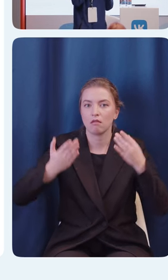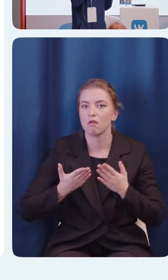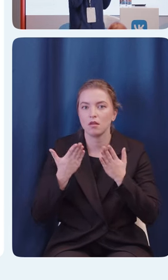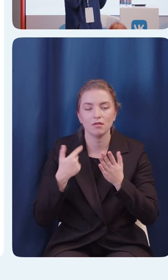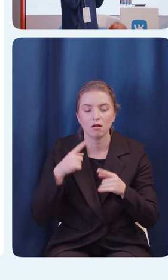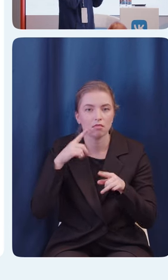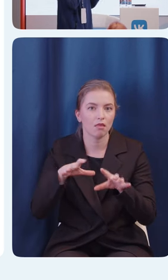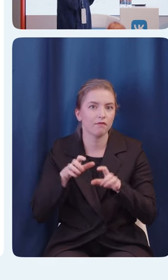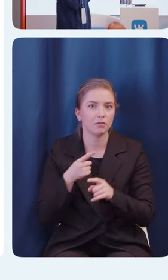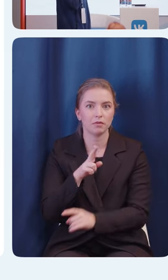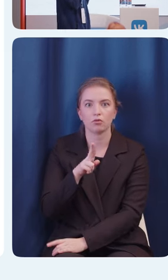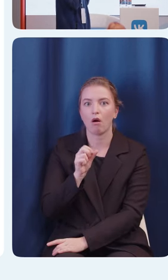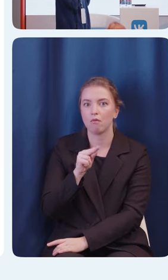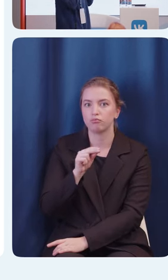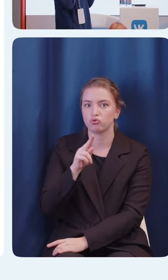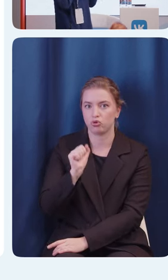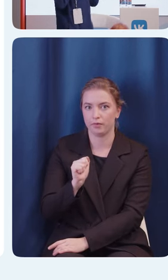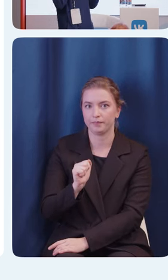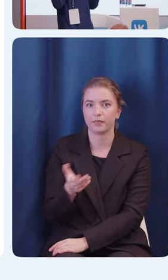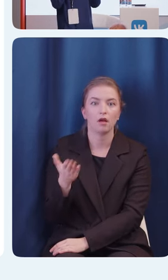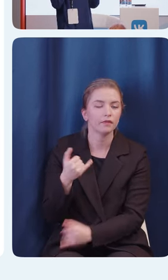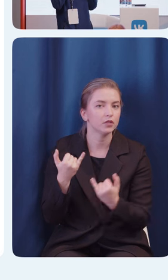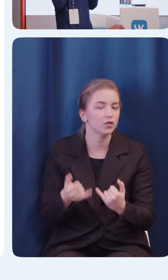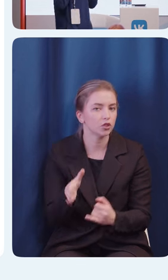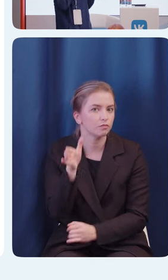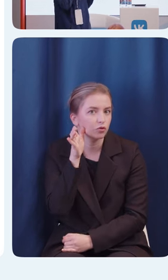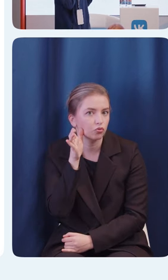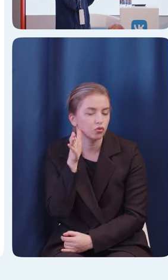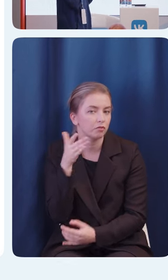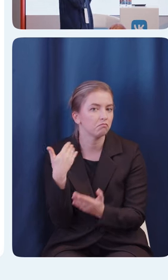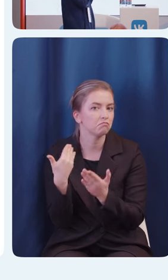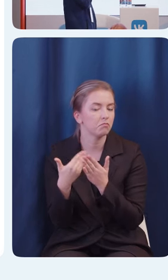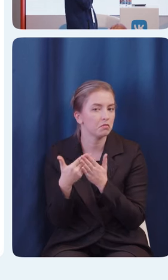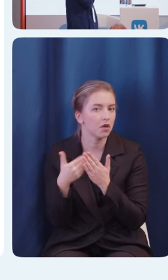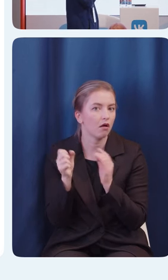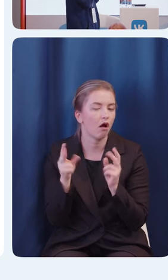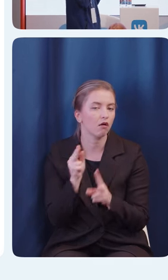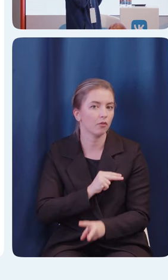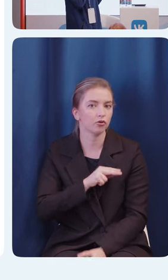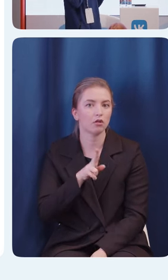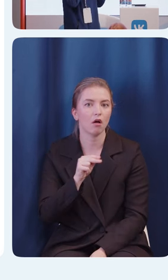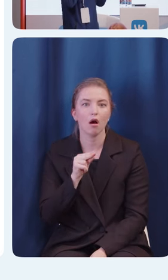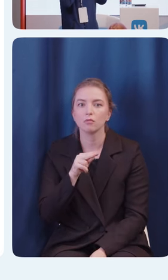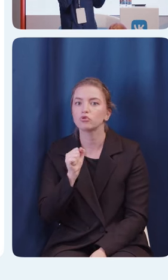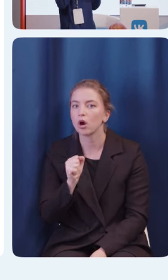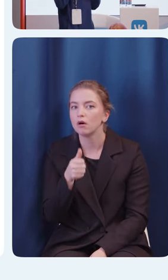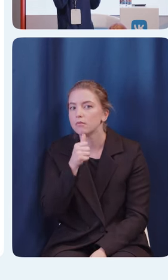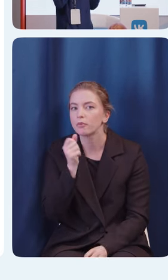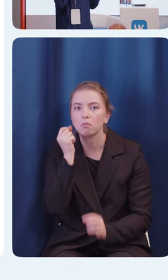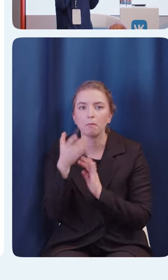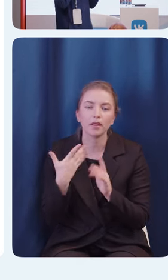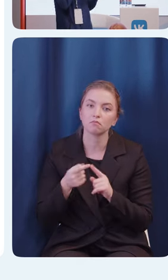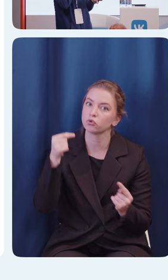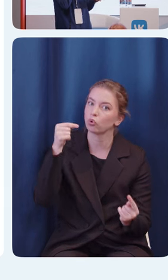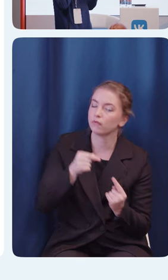давайте сейчас прослушаем пример работы капчи и попробуем понять, насколько она соответствует